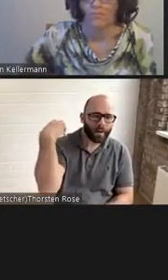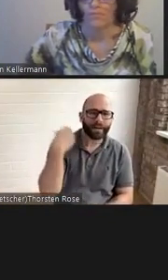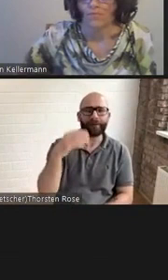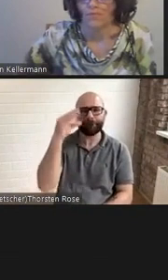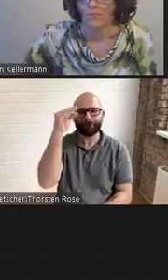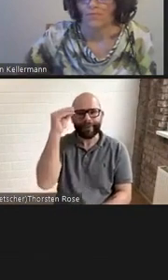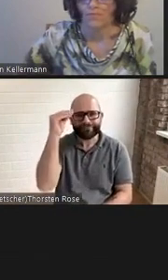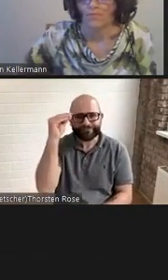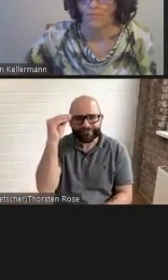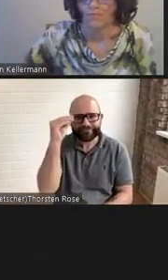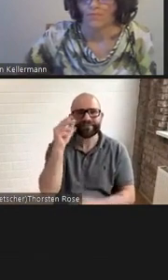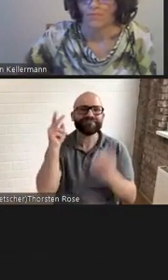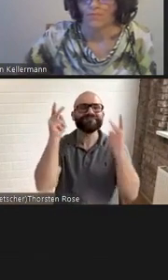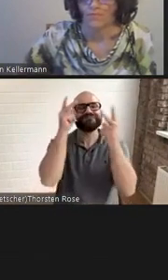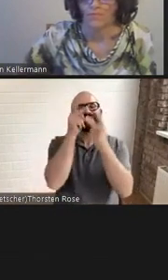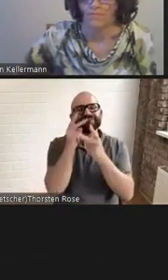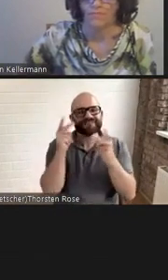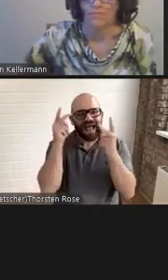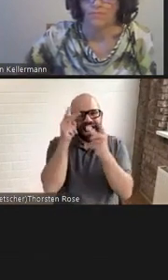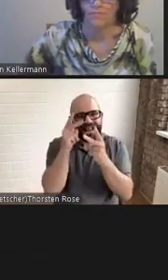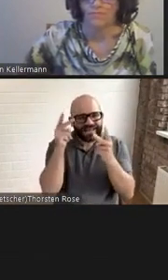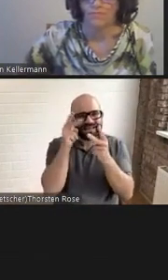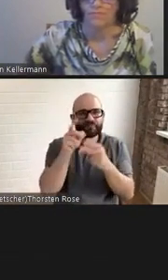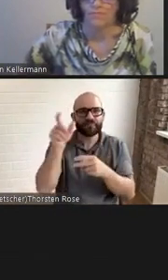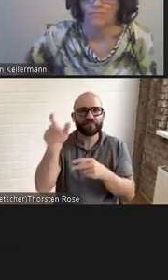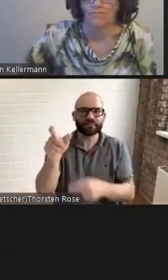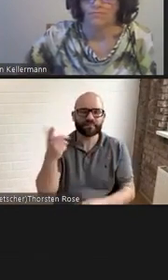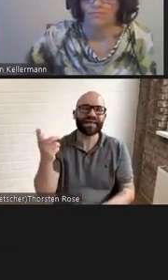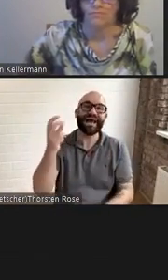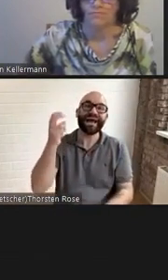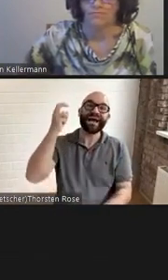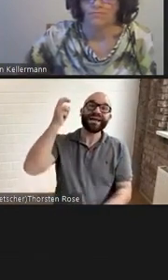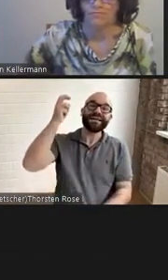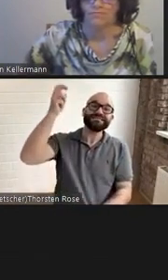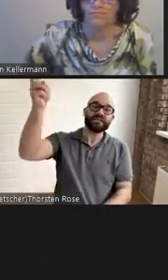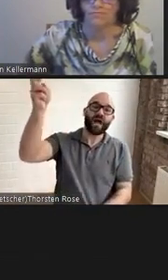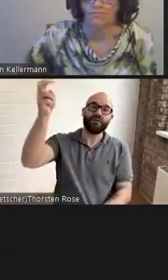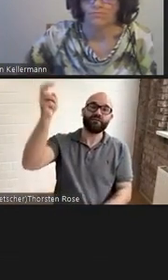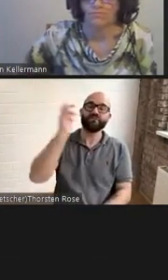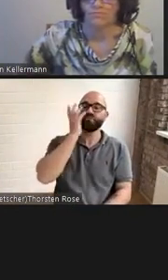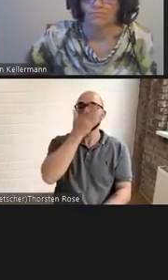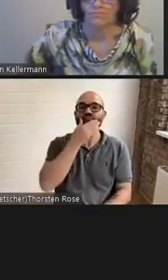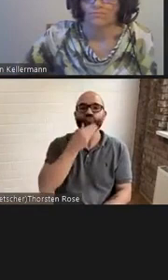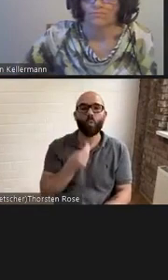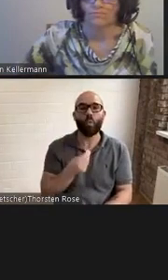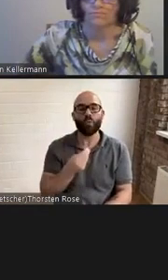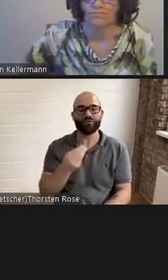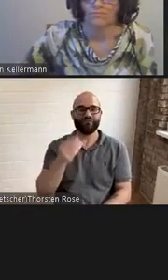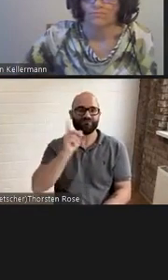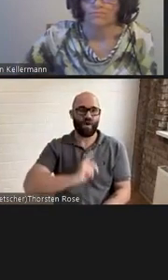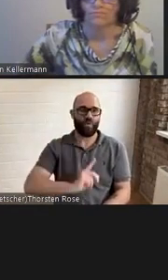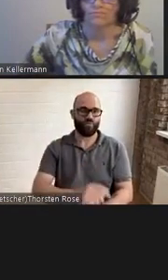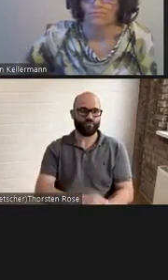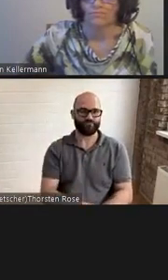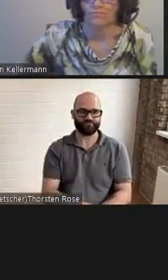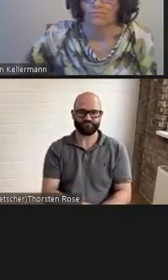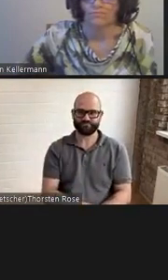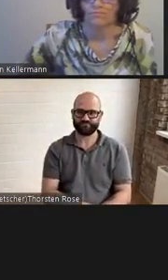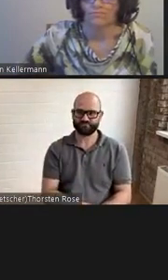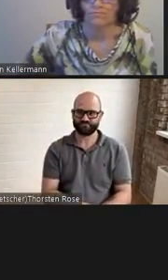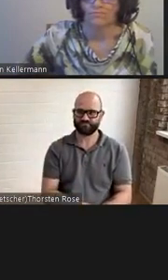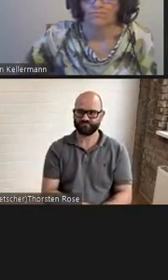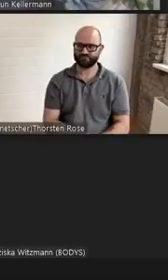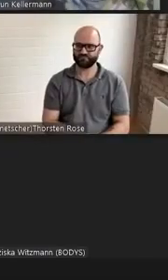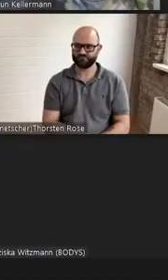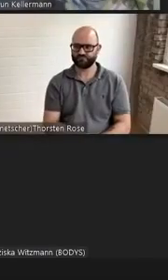sich in eine riesenhafte schöne Frau. So geht das bei